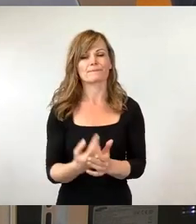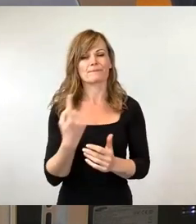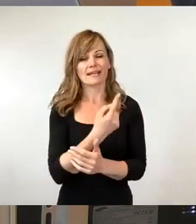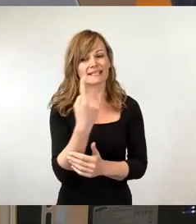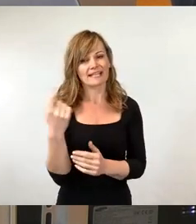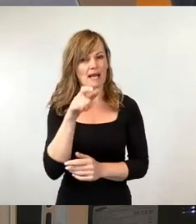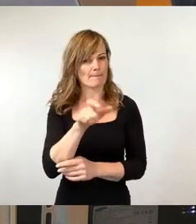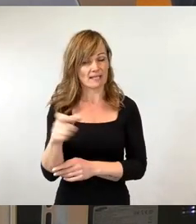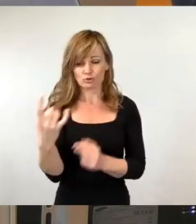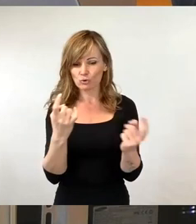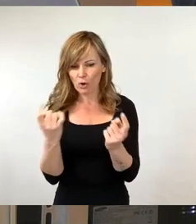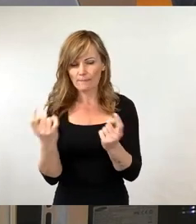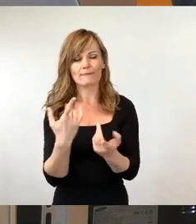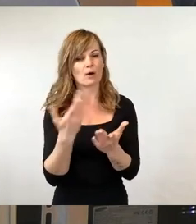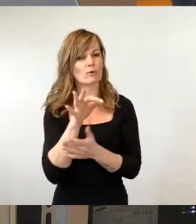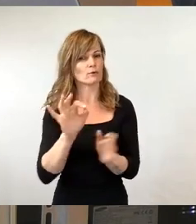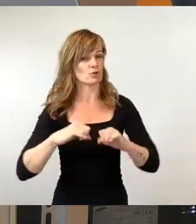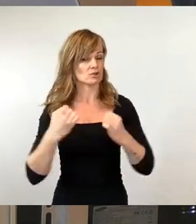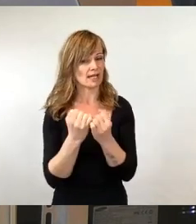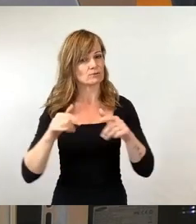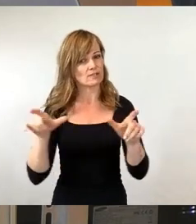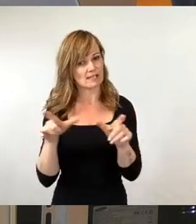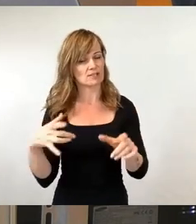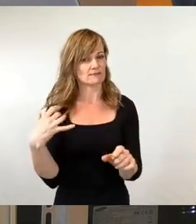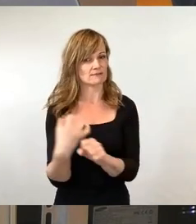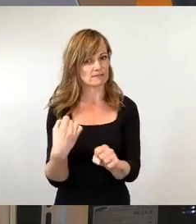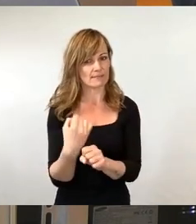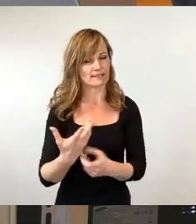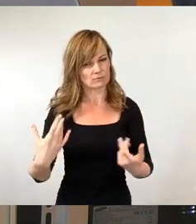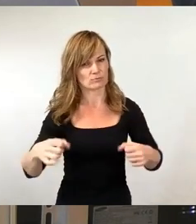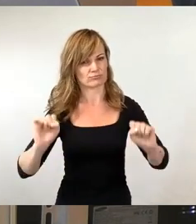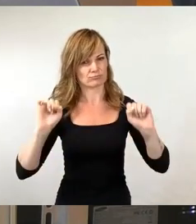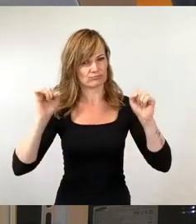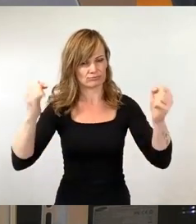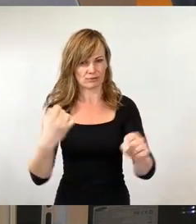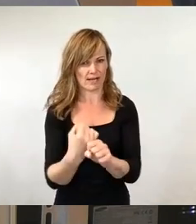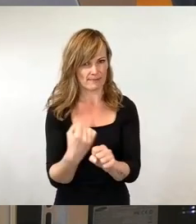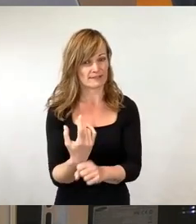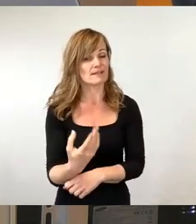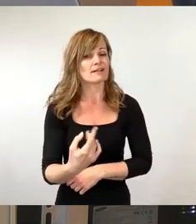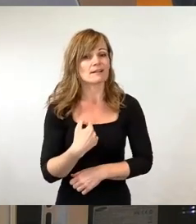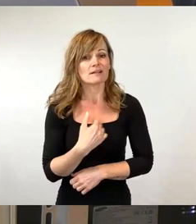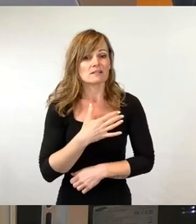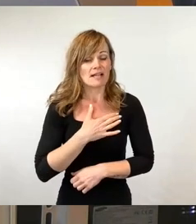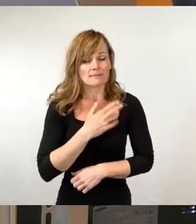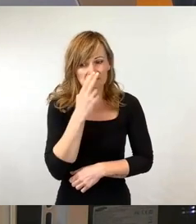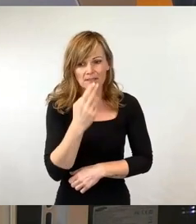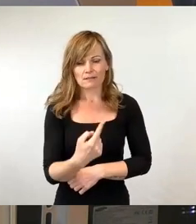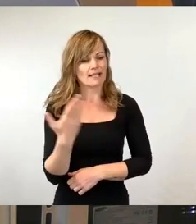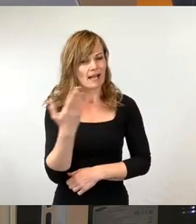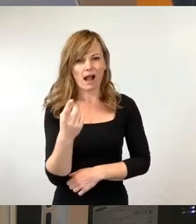für Staat und Gesellschaft mitarbeitet und anpackt. Und wenn es nach mir geht, vom ersten Tag an, an dem deutscher Boden betreten wird.